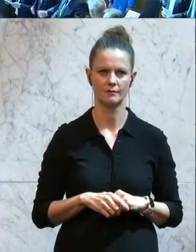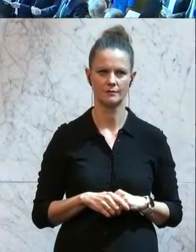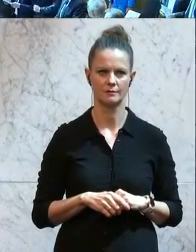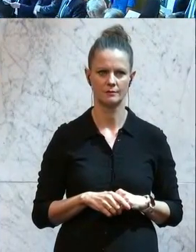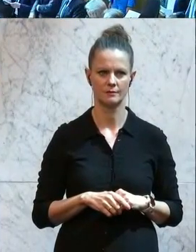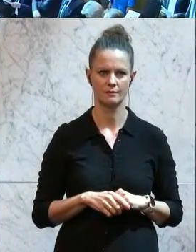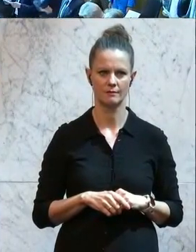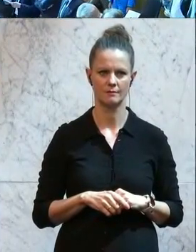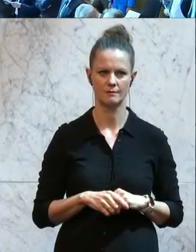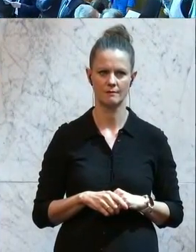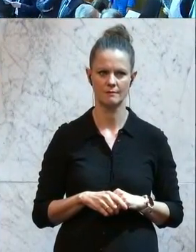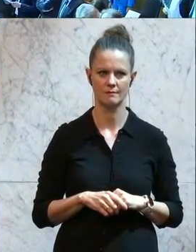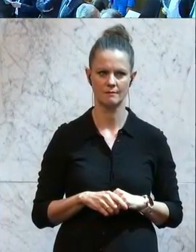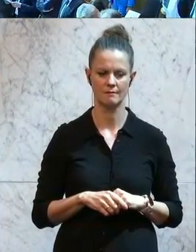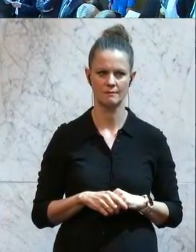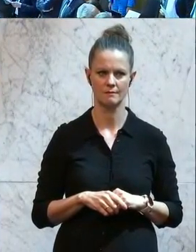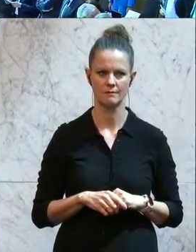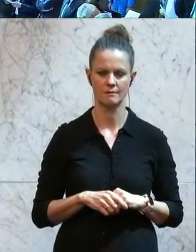und Jugend.